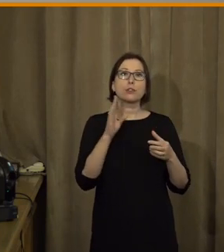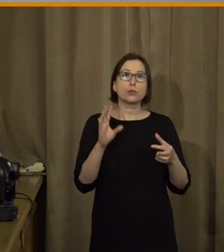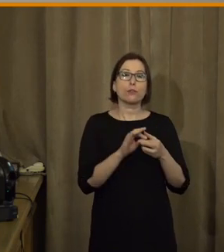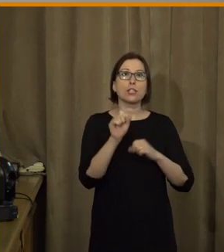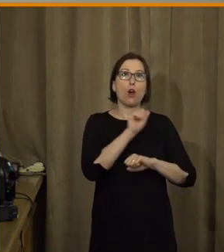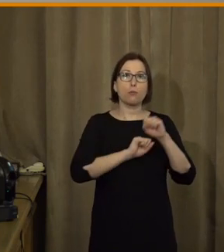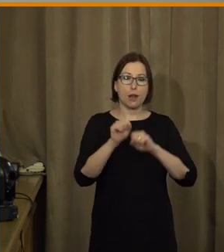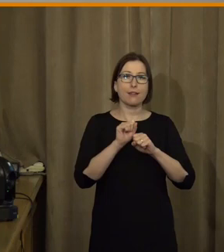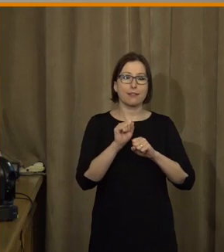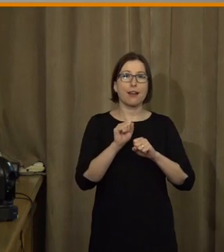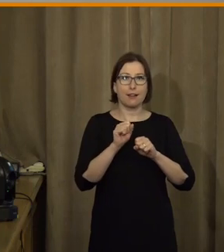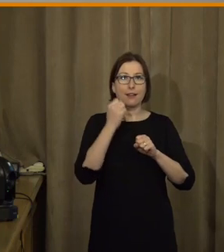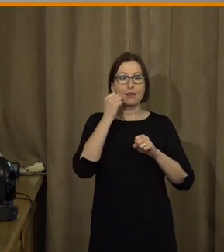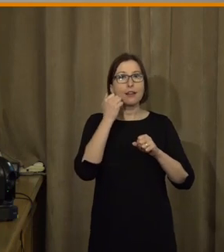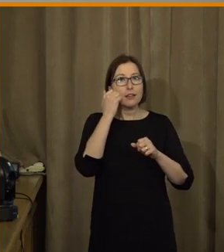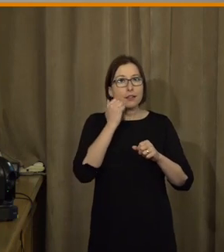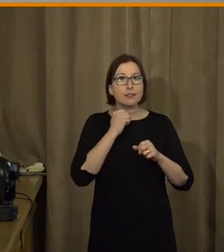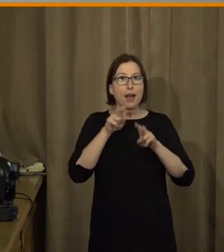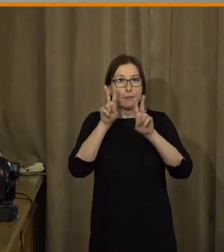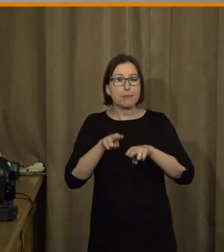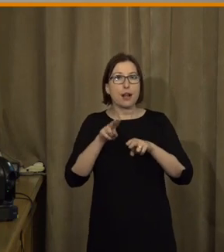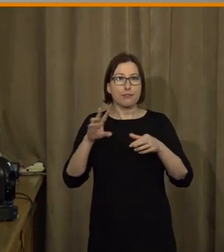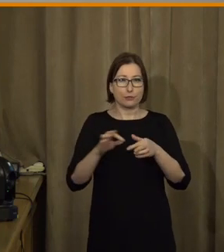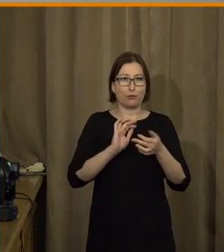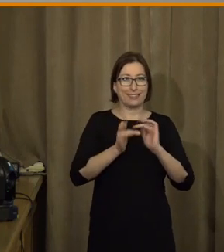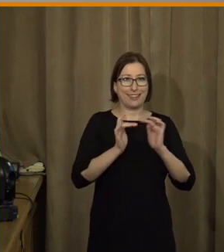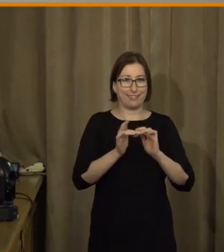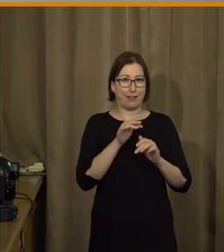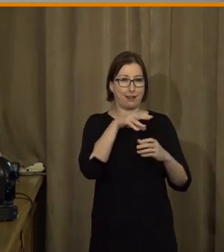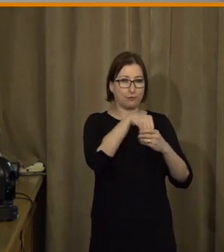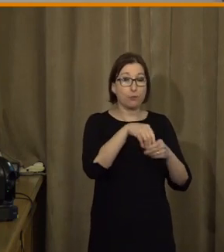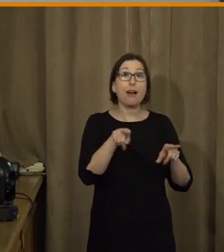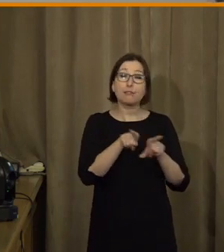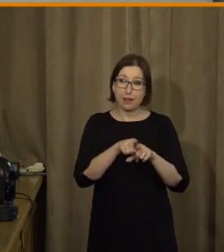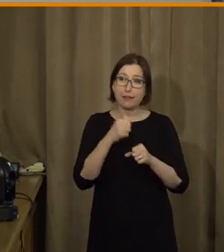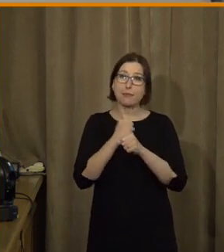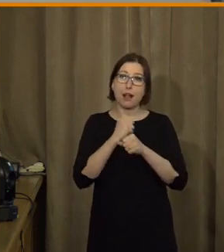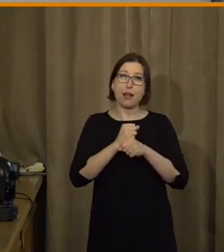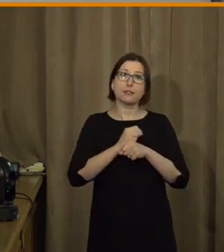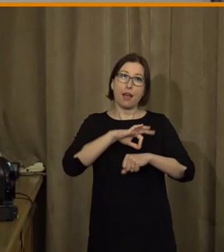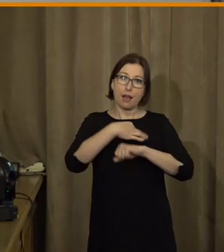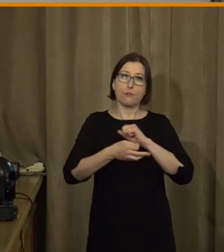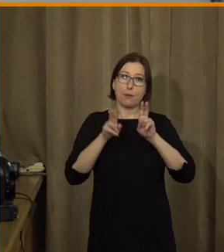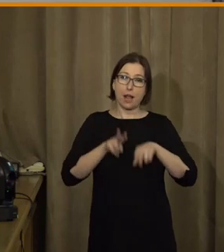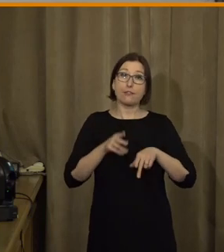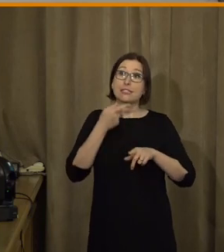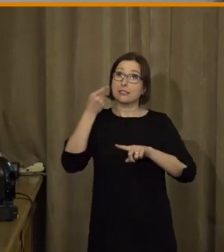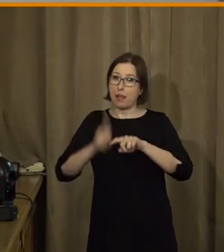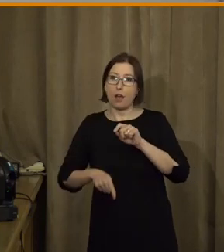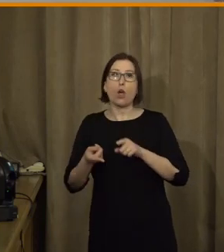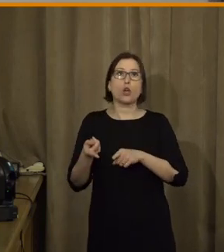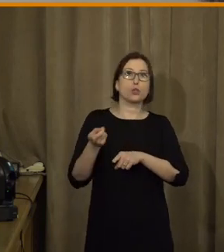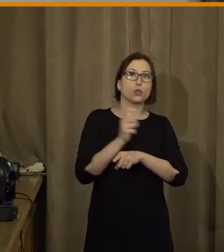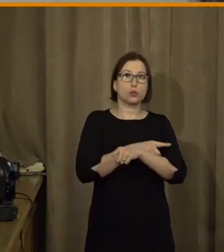digitálních práv v organizace, ale i jako advokát zastupuje tyto případy u soudu, takže má